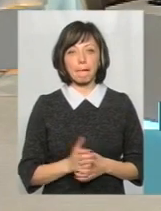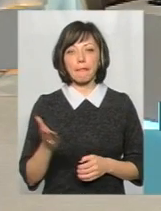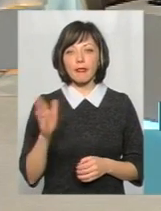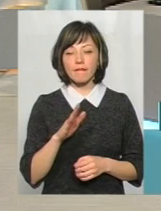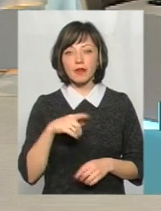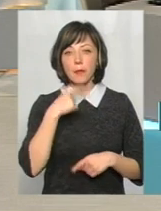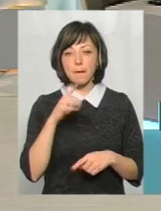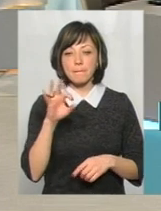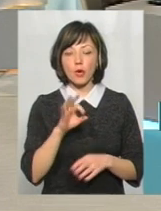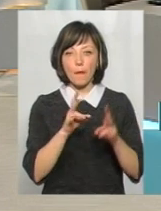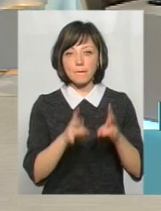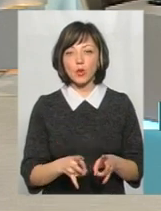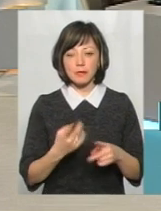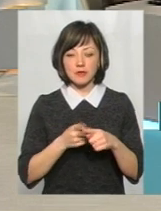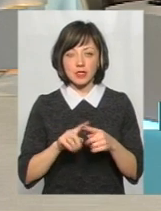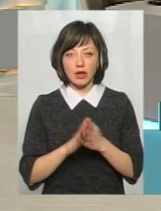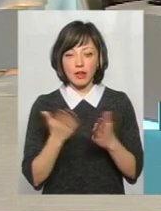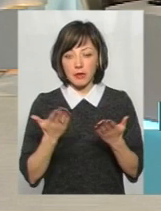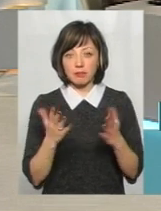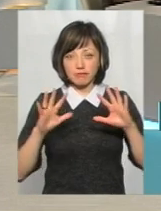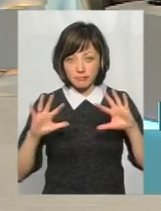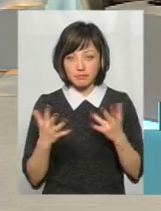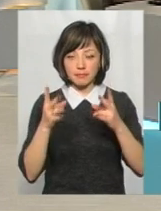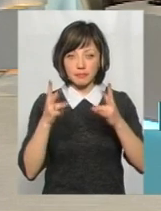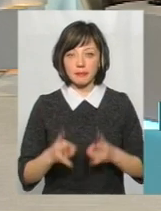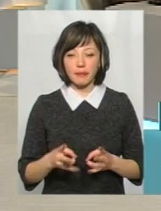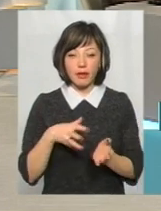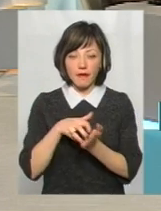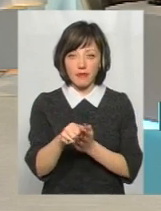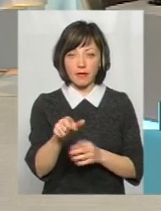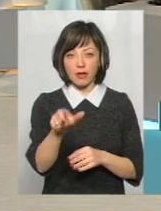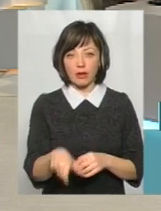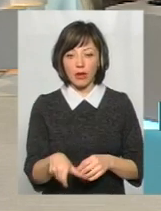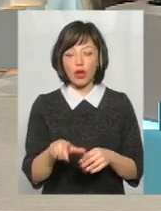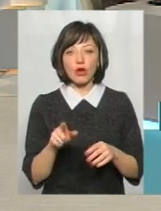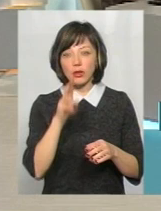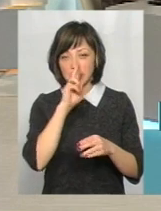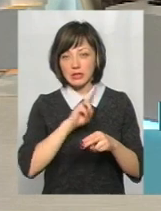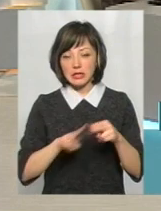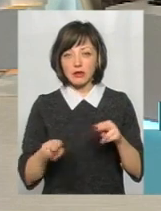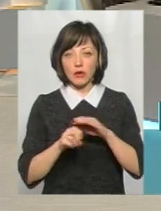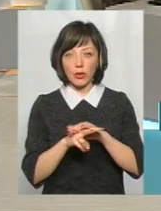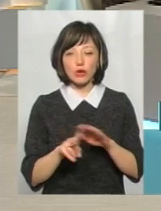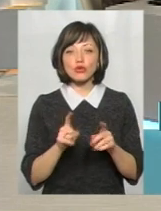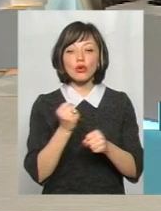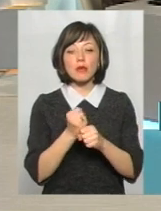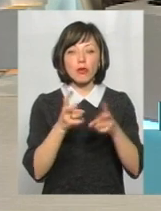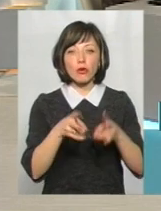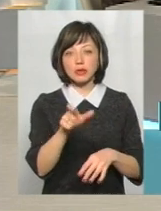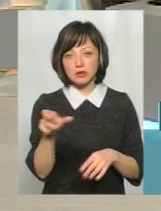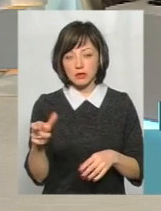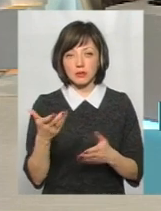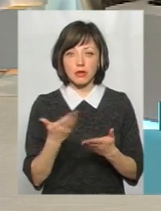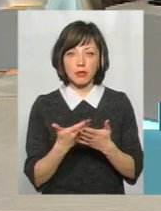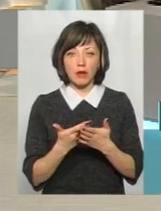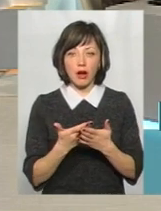потерпілих у цій ситуації. От якщо біда трапилася, стався наїзд і водій зник, що слід робити постраждалому? Ну, якщо він встані